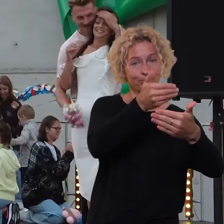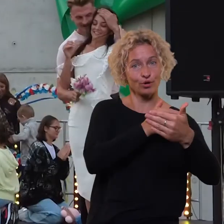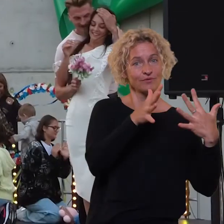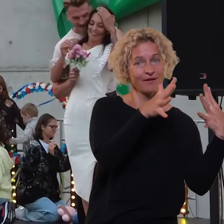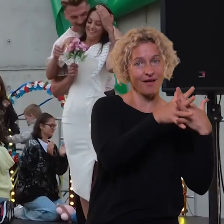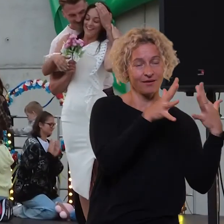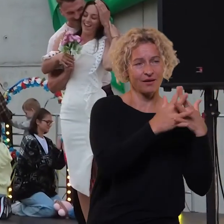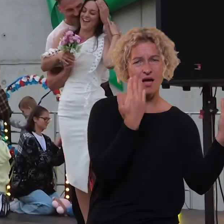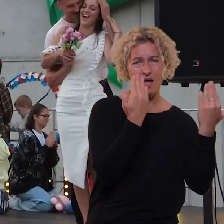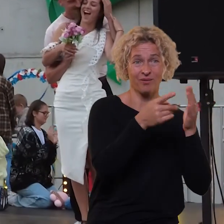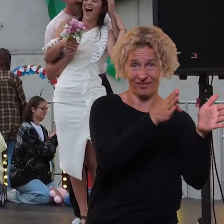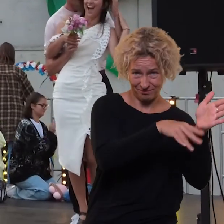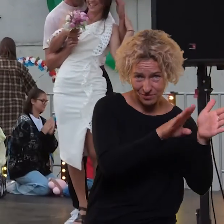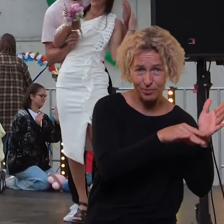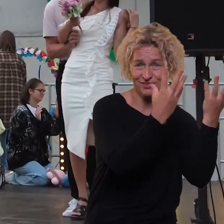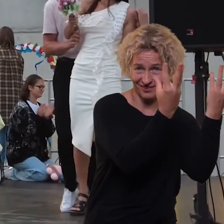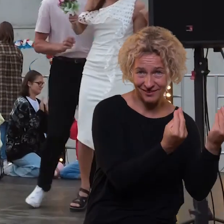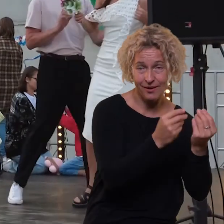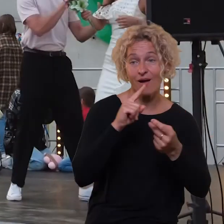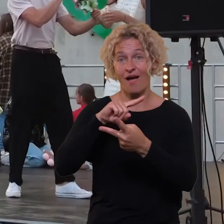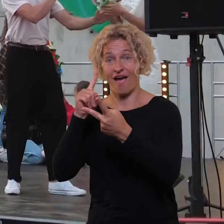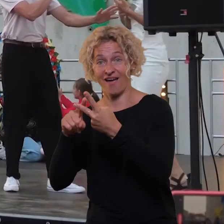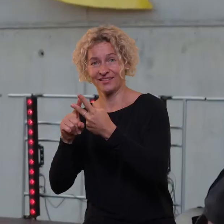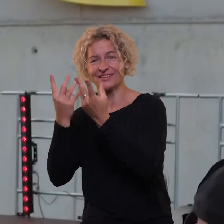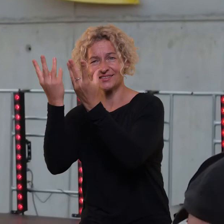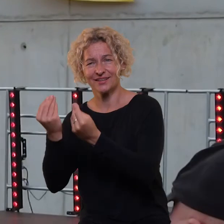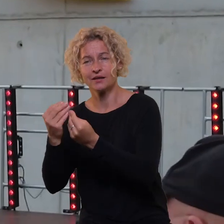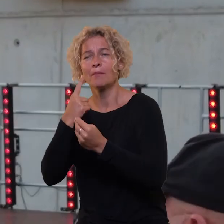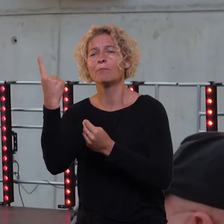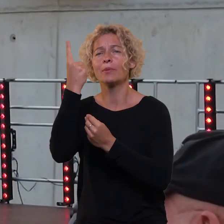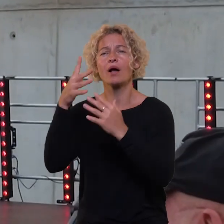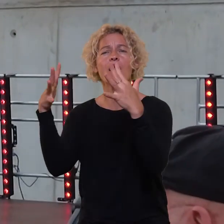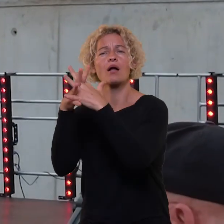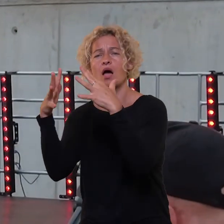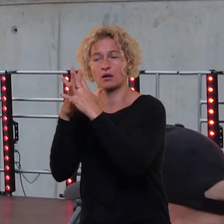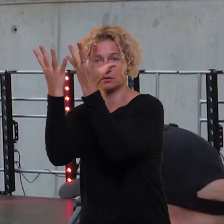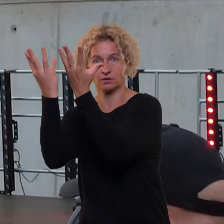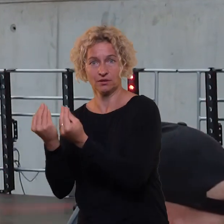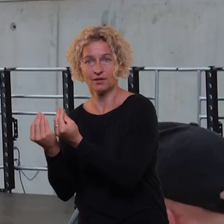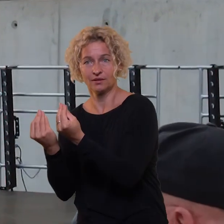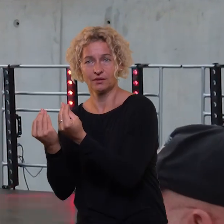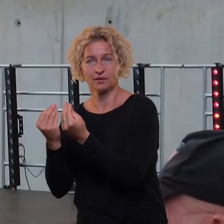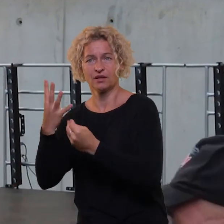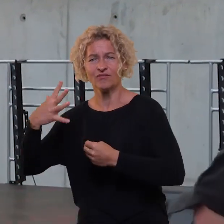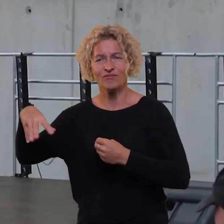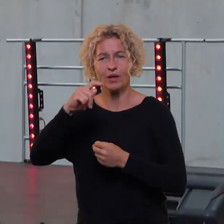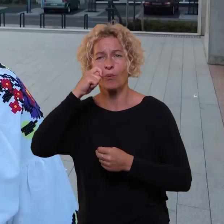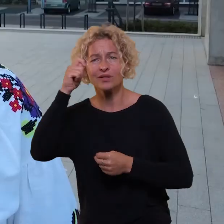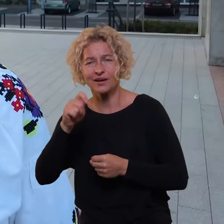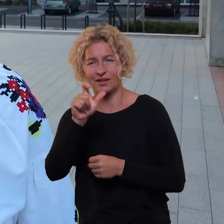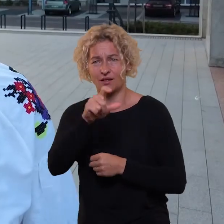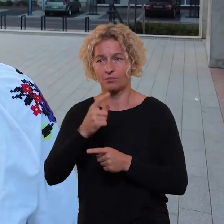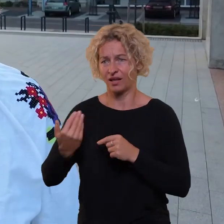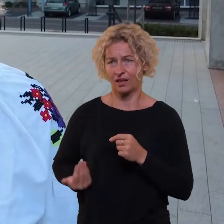buvo rodoma įprasta visiems, o antroji parodyta kaip pirma karo diena, kuri pakeitė visų ukrainiečių gyvenimus.